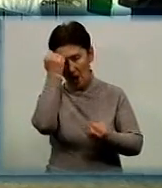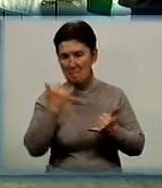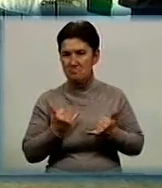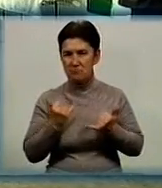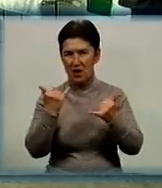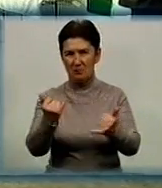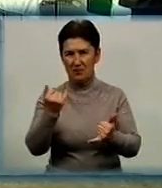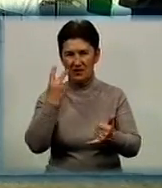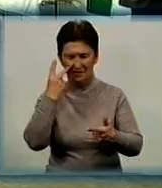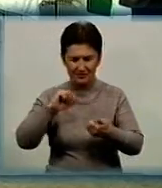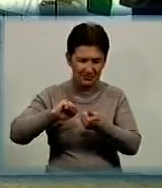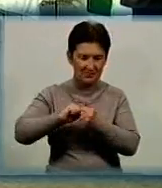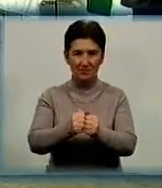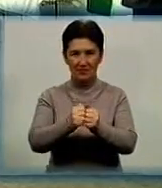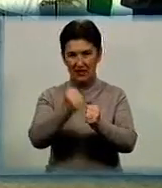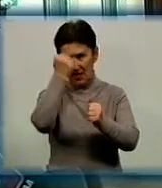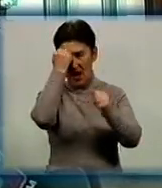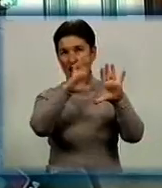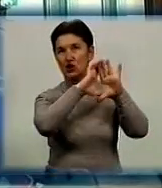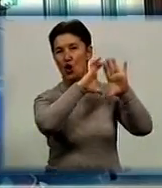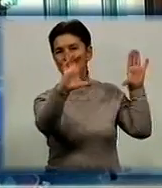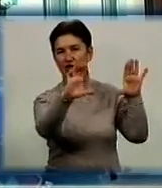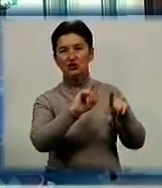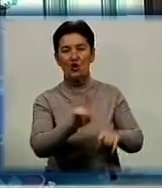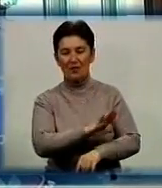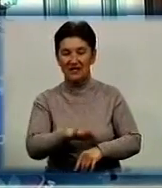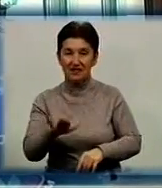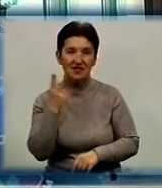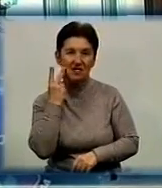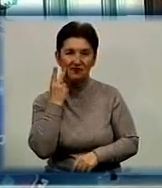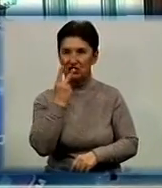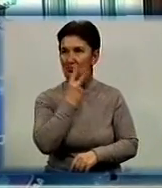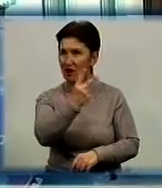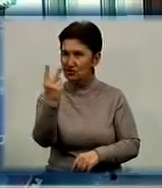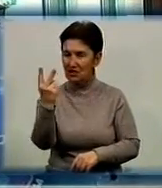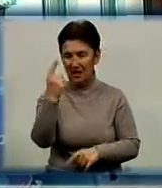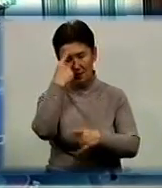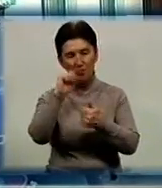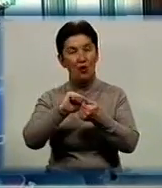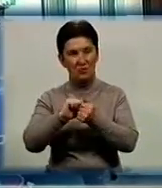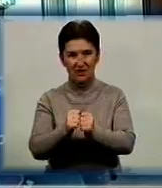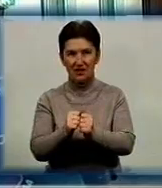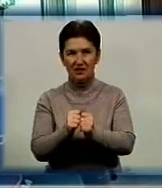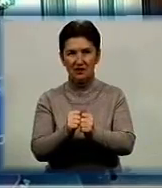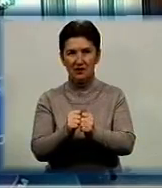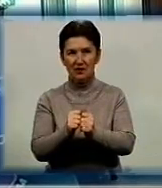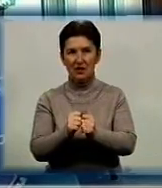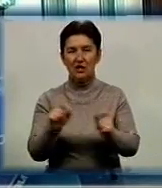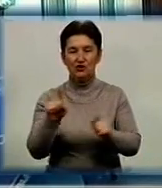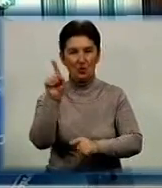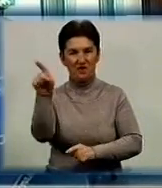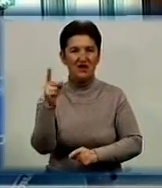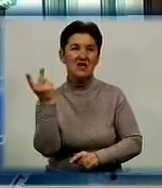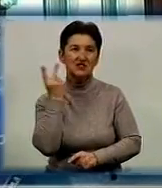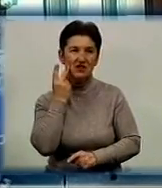вирішили увіковічнити меморіальною дошкою. Щоб діти завжди бачилися, щоб пам'ятали і щоб він завжди